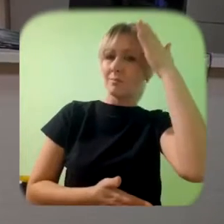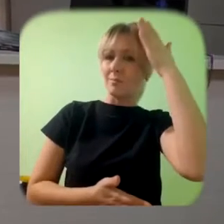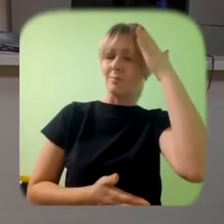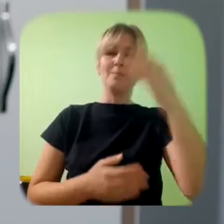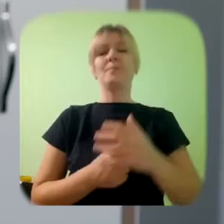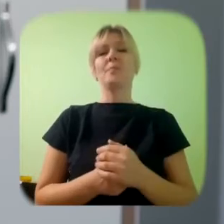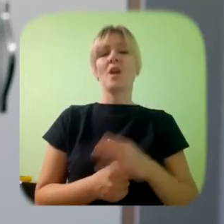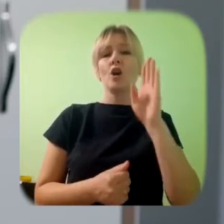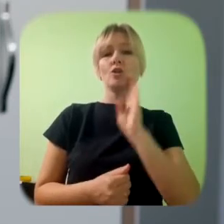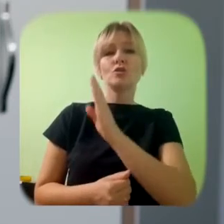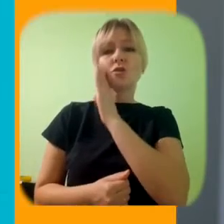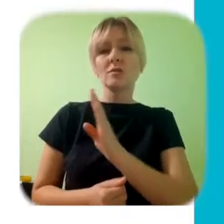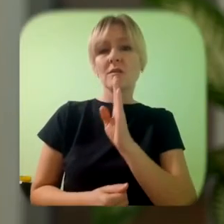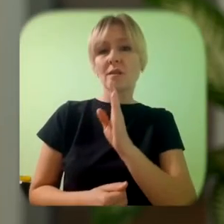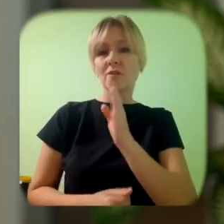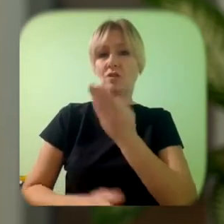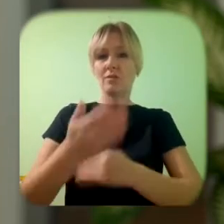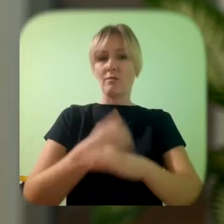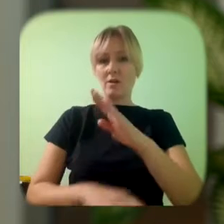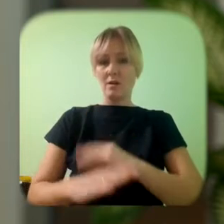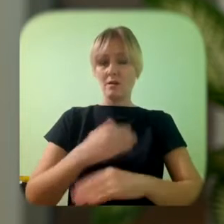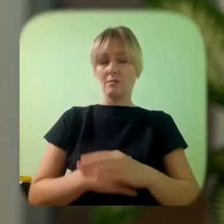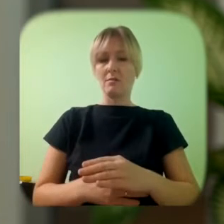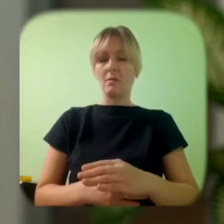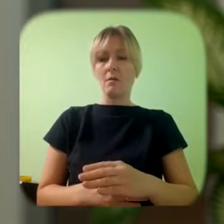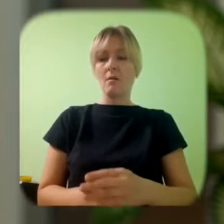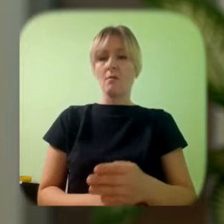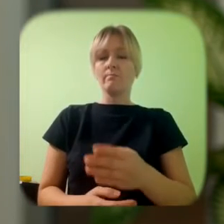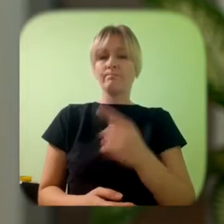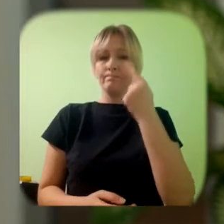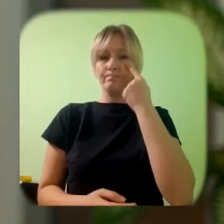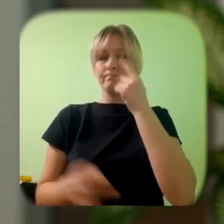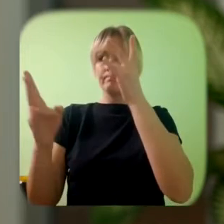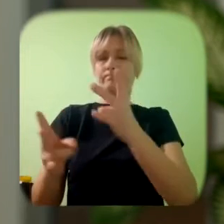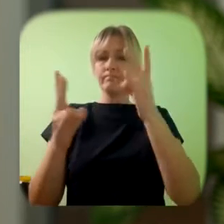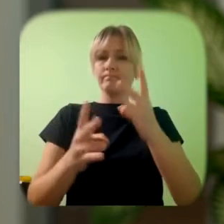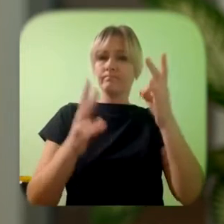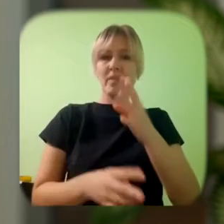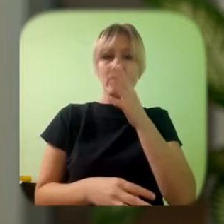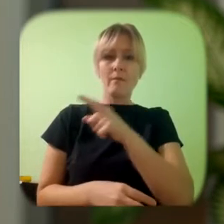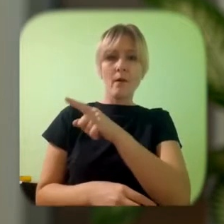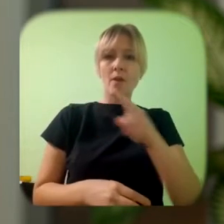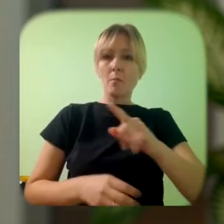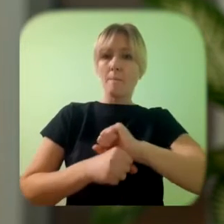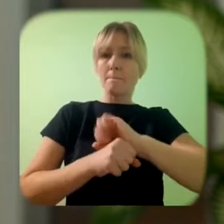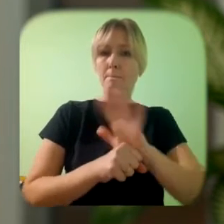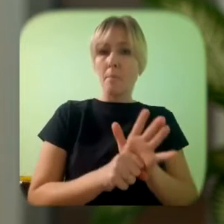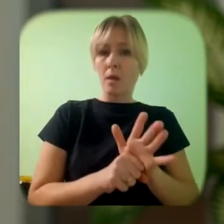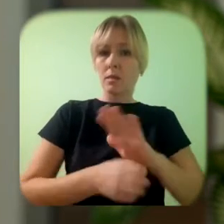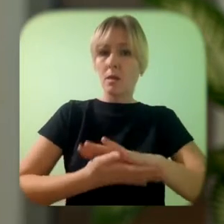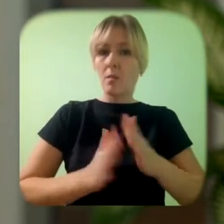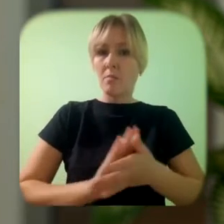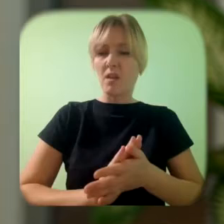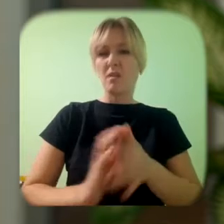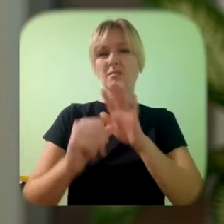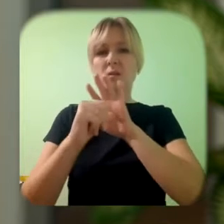potențialul acestora. Femeile, fetele cu dizabilități, persoanele cu dizabilități în general, au avut de suferit cel mai